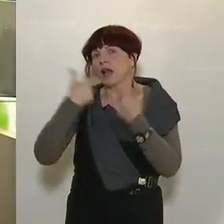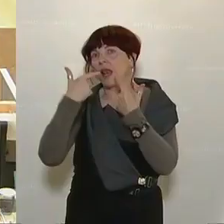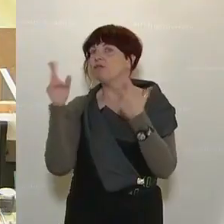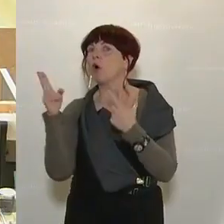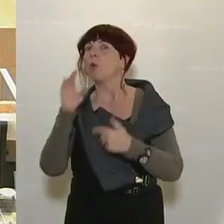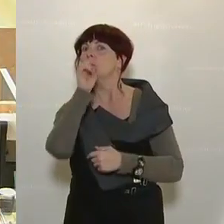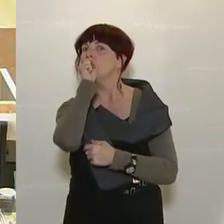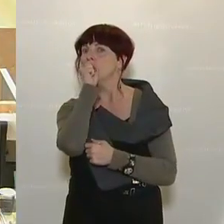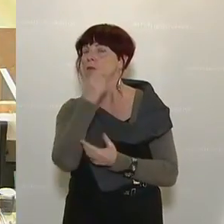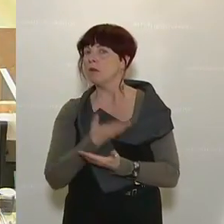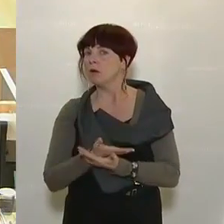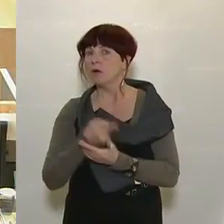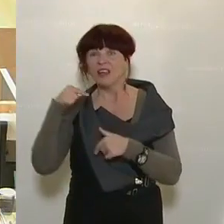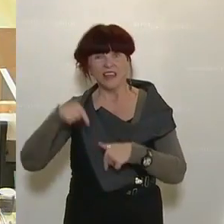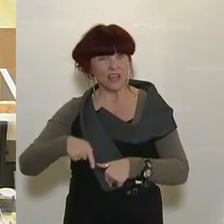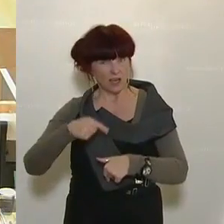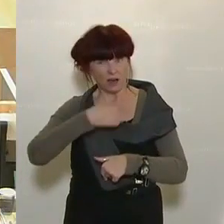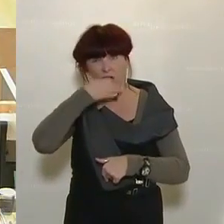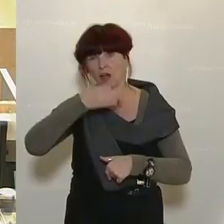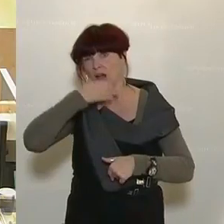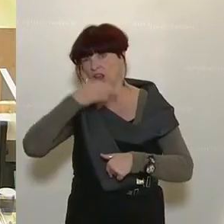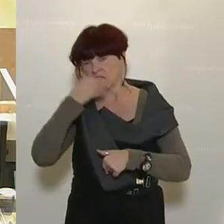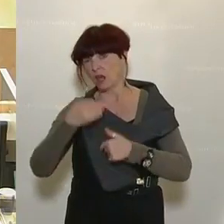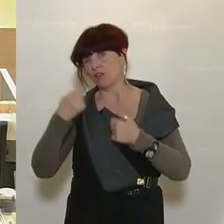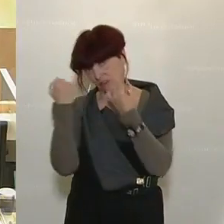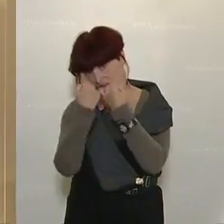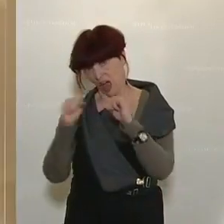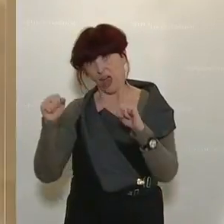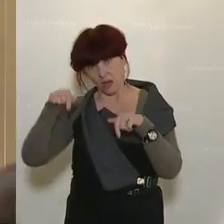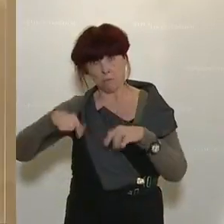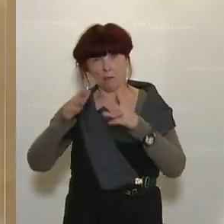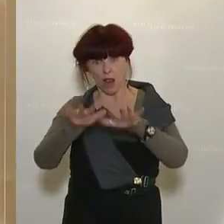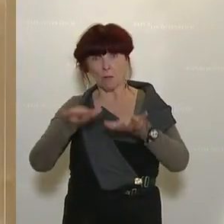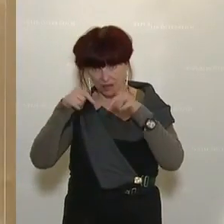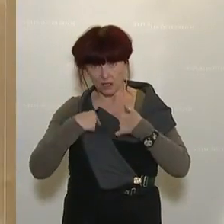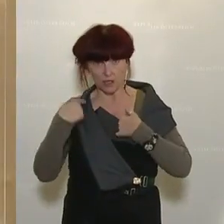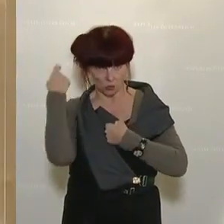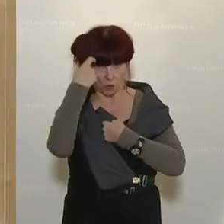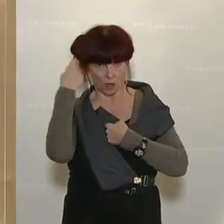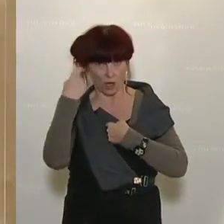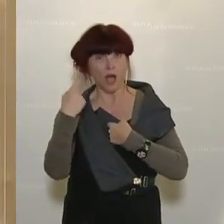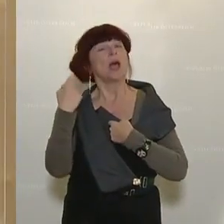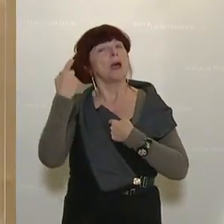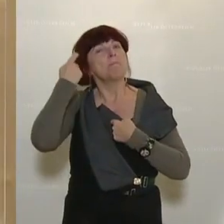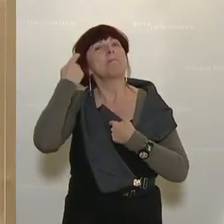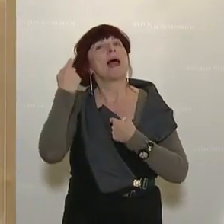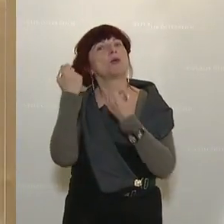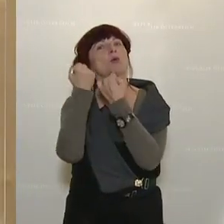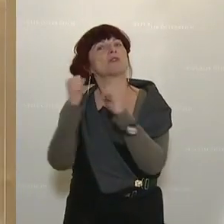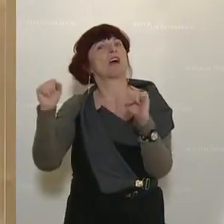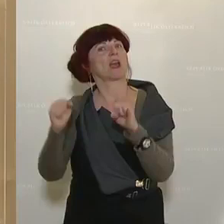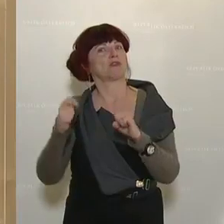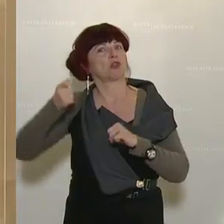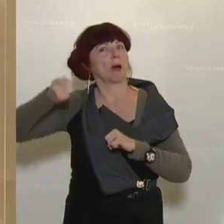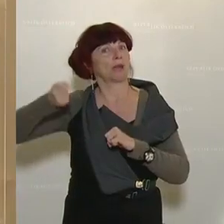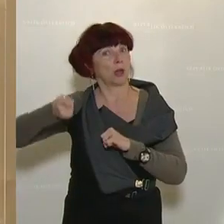nicht nur die freie Rede hier im Parlament, um die ich mir im Übrigen auch große Sorgen mache, nicht nur die Meinungsfreiheit von Abgeordneten, sondern das betrifft auch